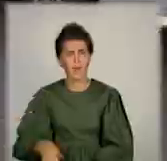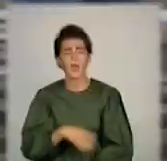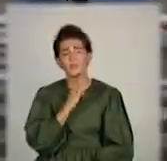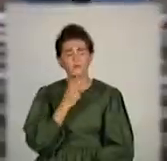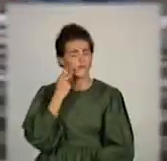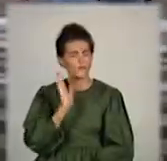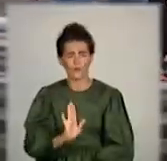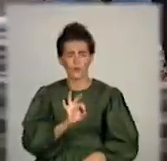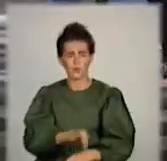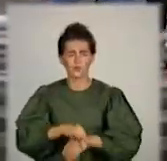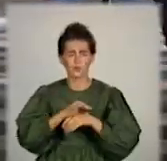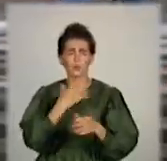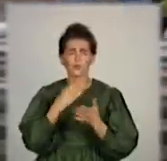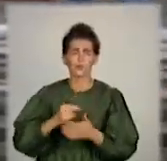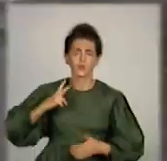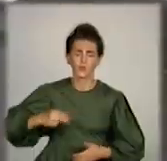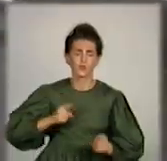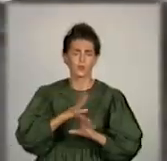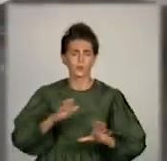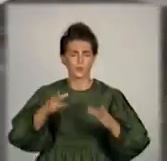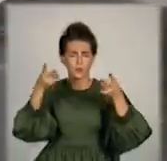школи, бо на дорозі може статися буча.